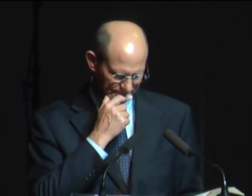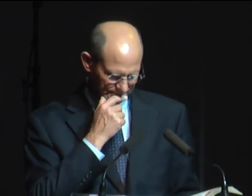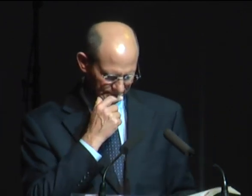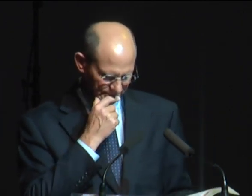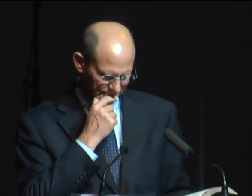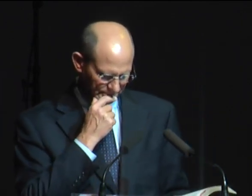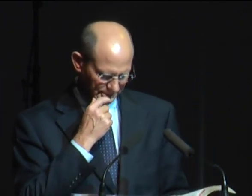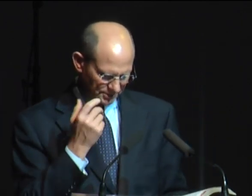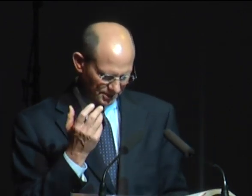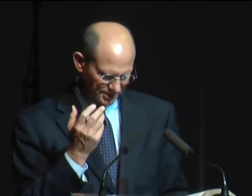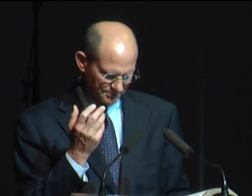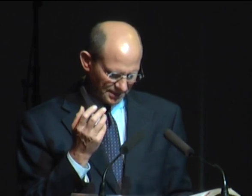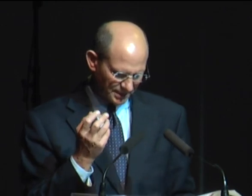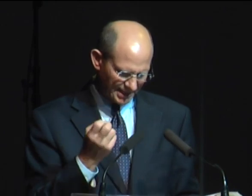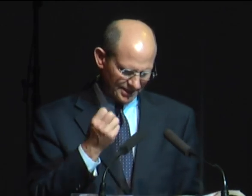Ensuite, verset 23.